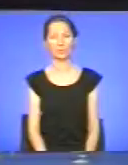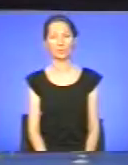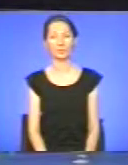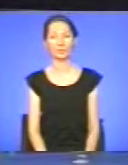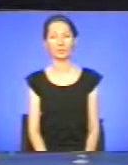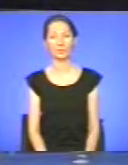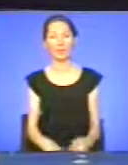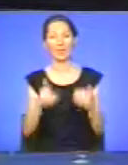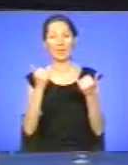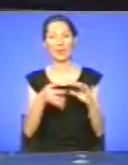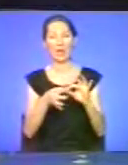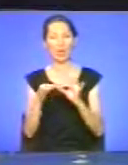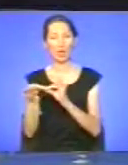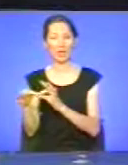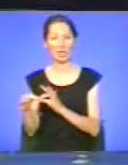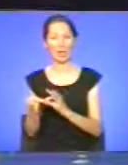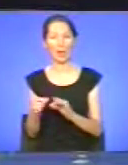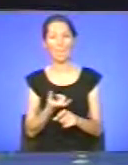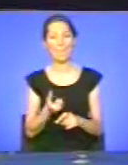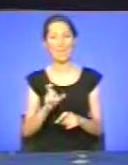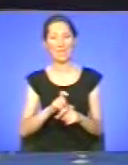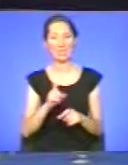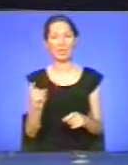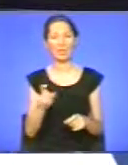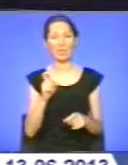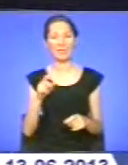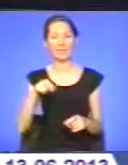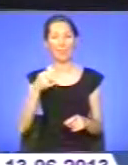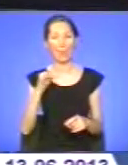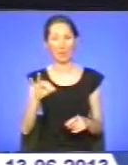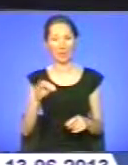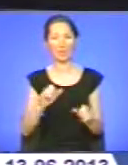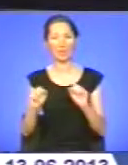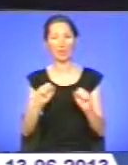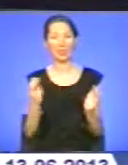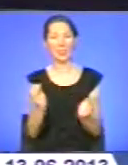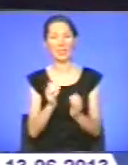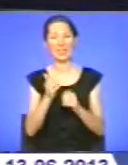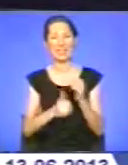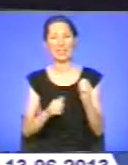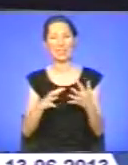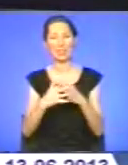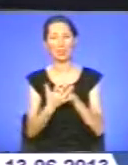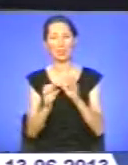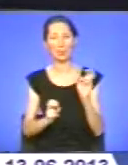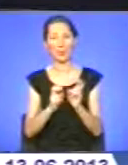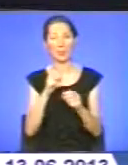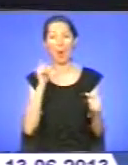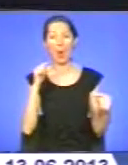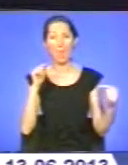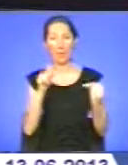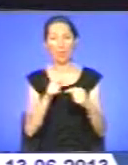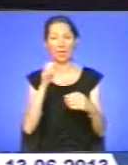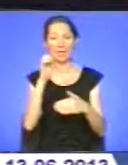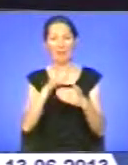А тепер докладніше. Більшість власників паїв, керівників малих та середніх СІГОЗ-підприємств проти зняття мораторію